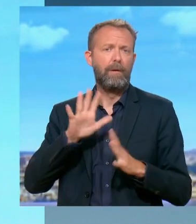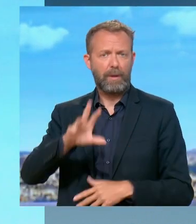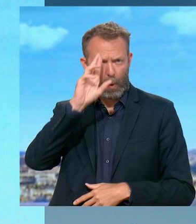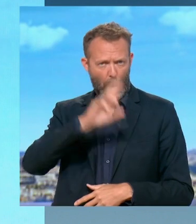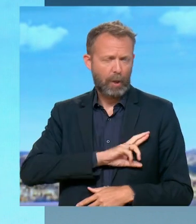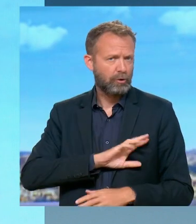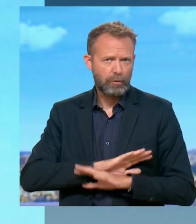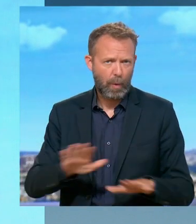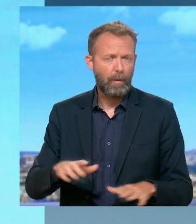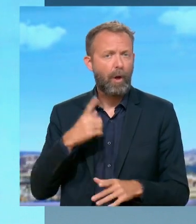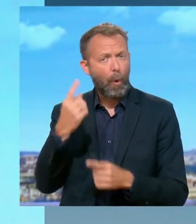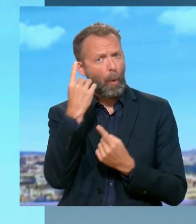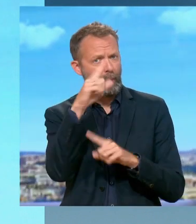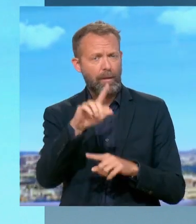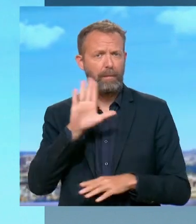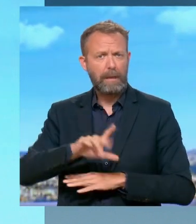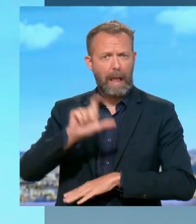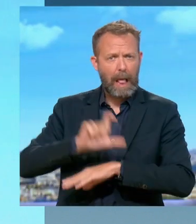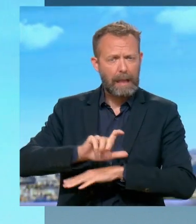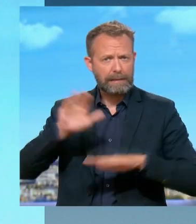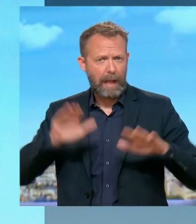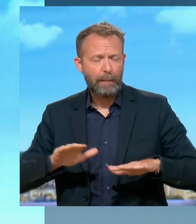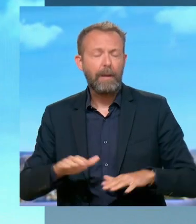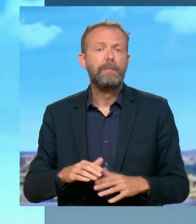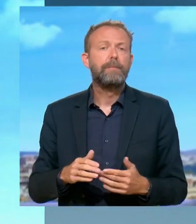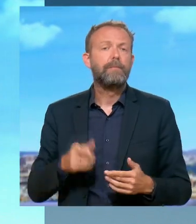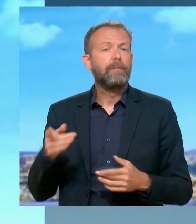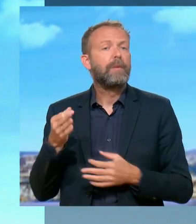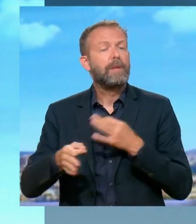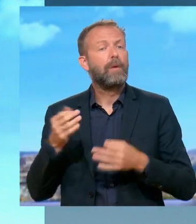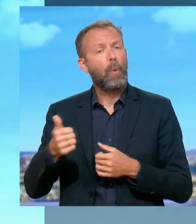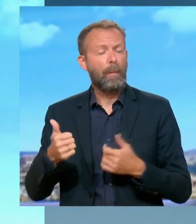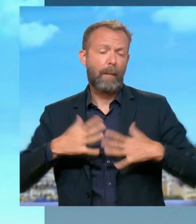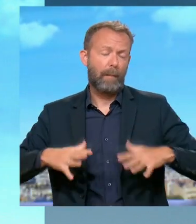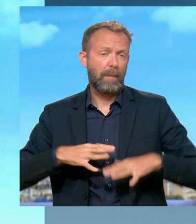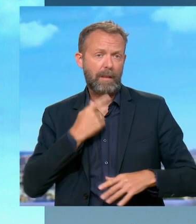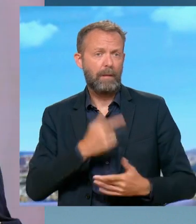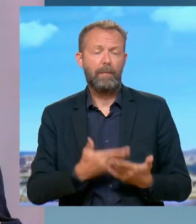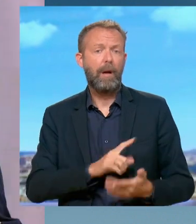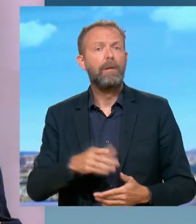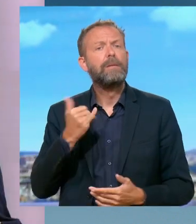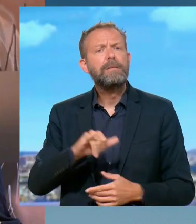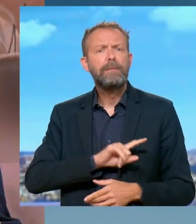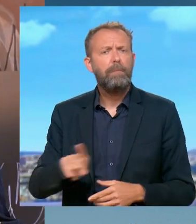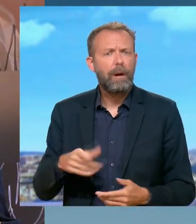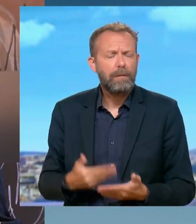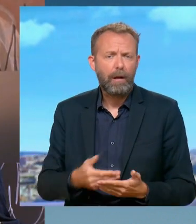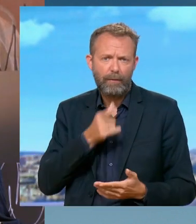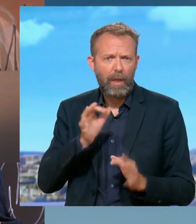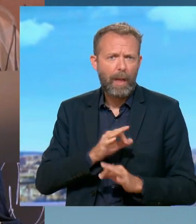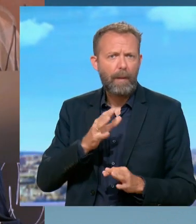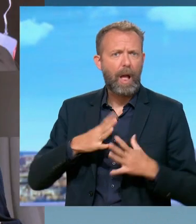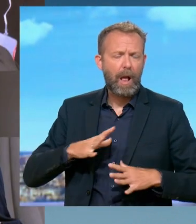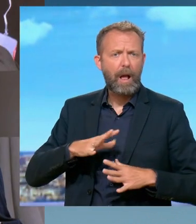aujourd'hui est une revendication islamiste. n'est pas ce que disent ceux qui le portent. Alors, si ce n'est pas un vêtement à connotation religieuse, il n pas d'islamophobie.